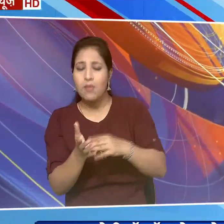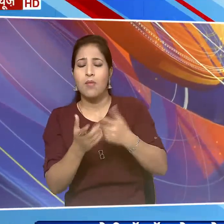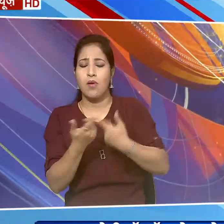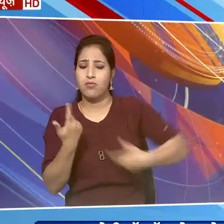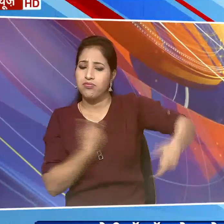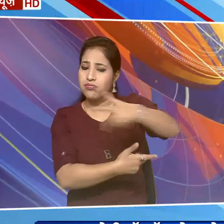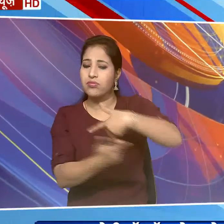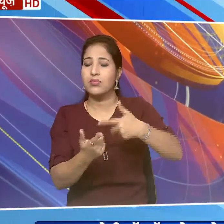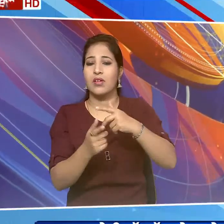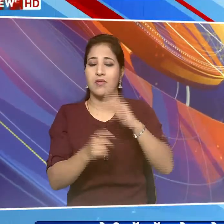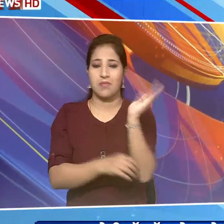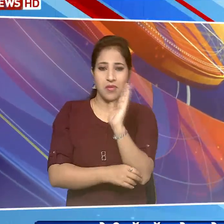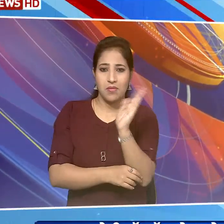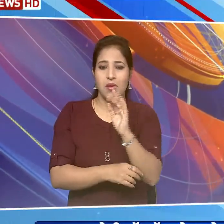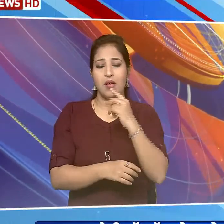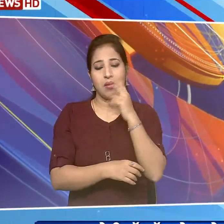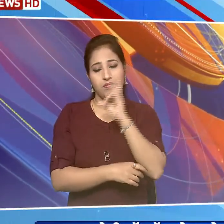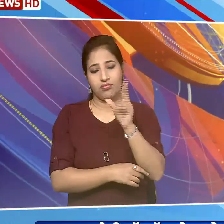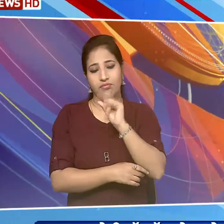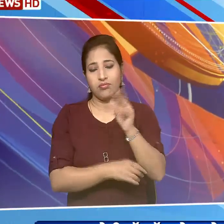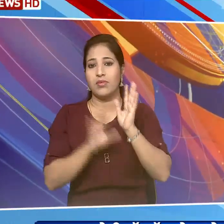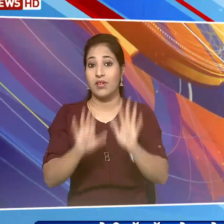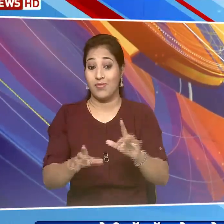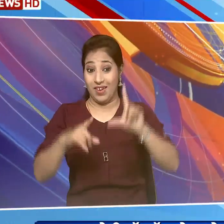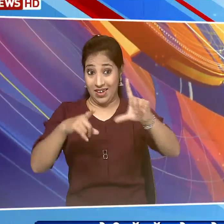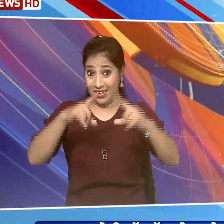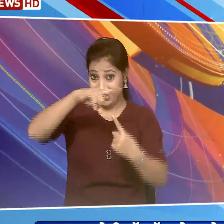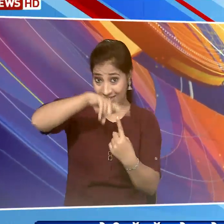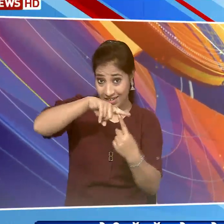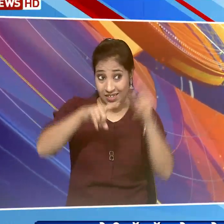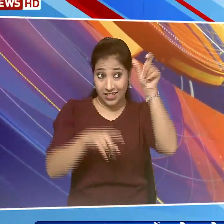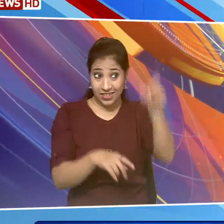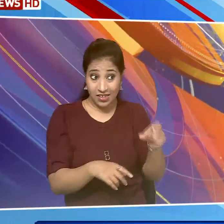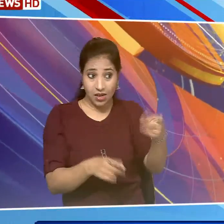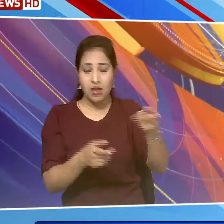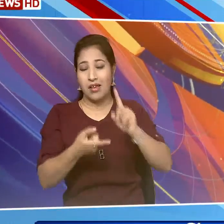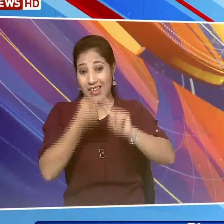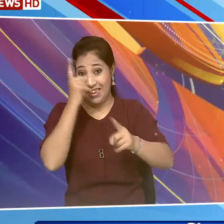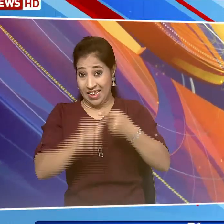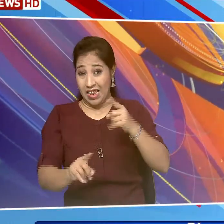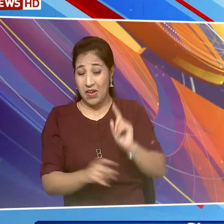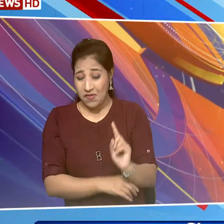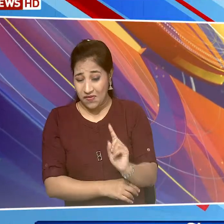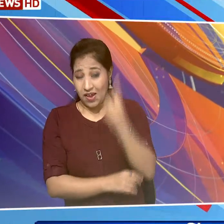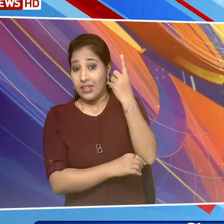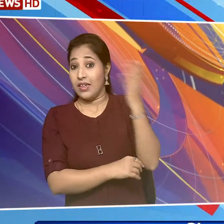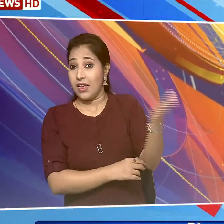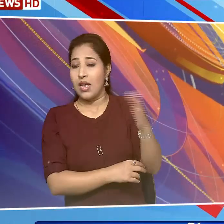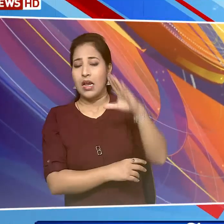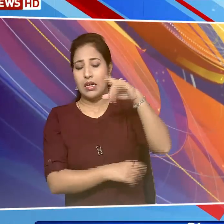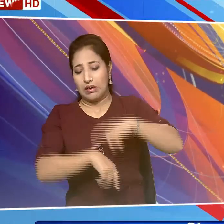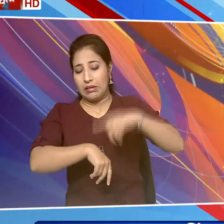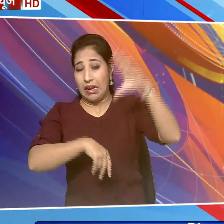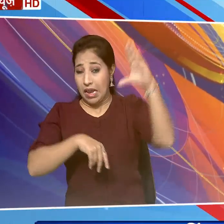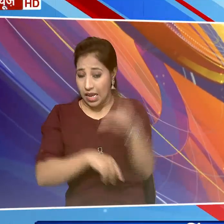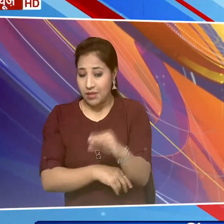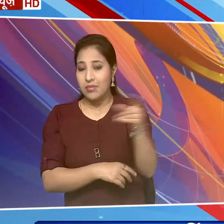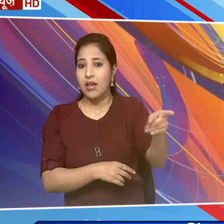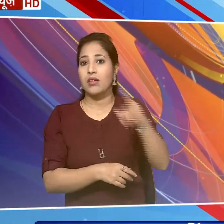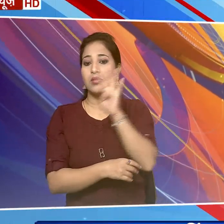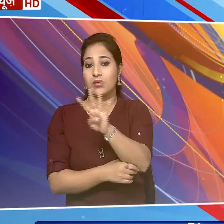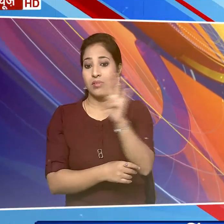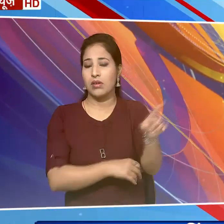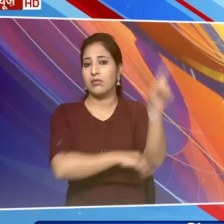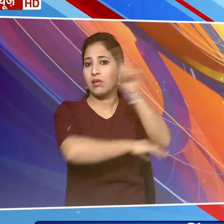अपना विदाई बयान देंगी लिज्ट्रस ब्रिटेन के इतिहास में सबसे कम अवधी केवल 44